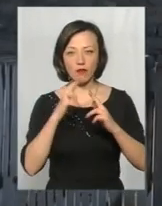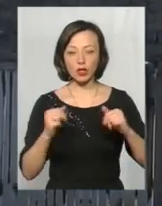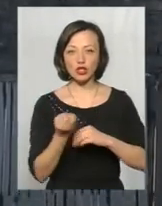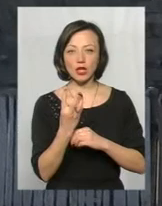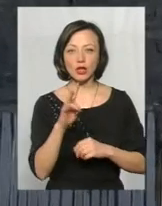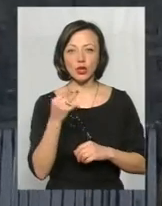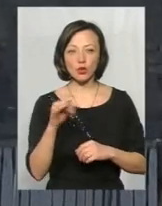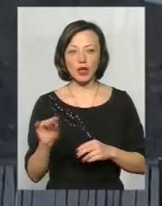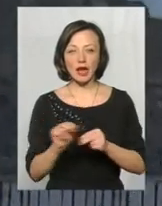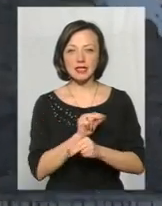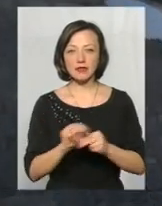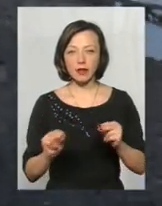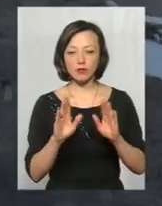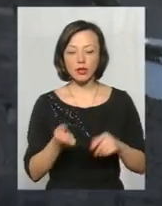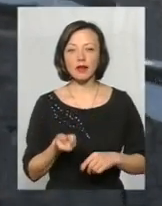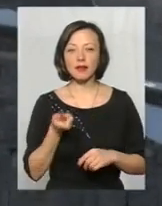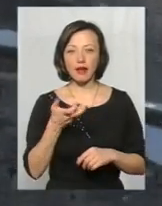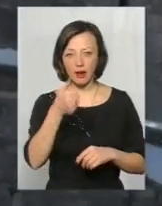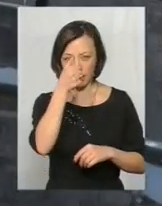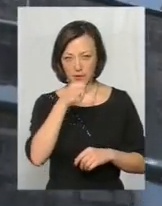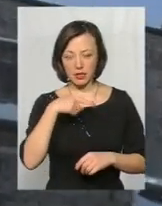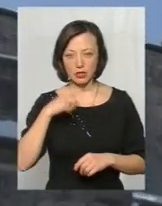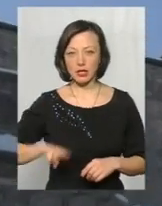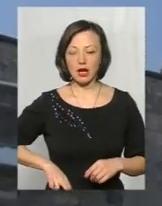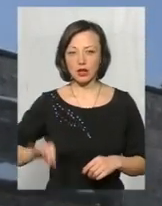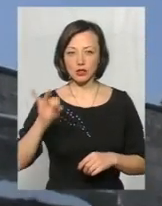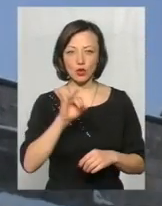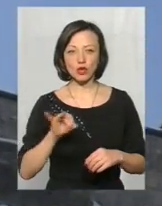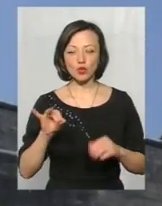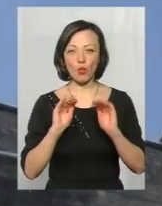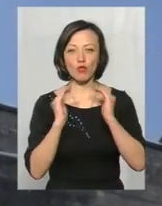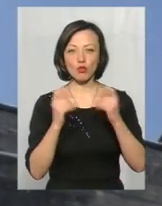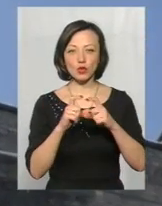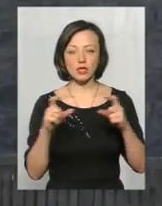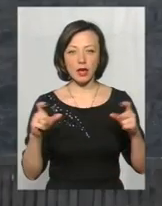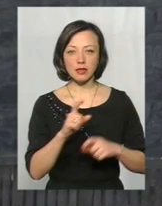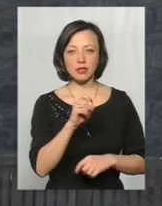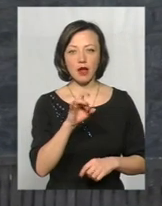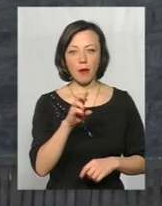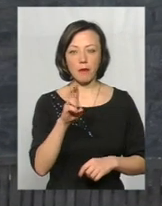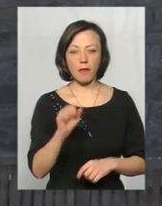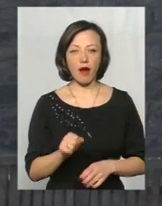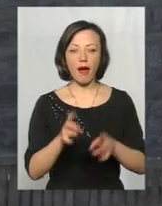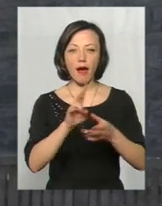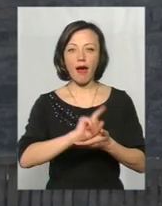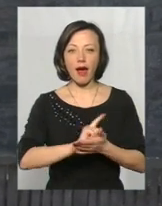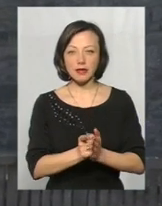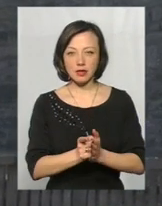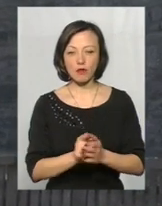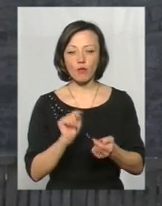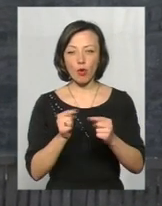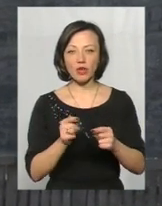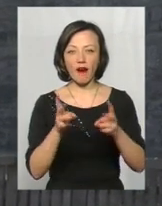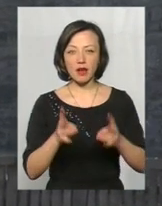Реставрація стіни триватиме декілька місяців, каже директор історичного музею Олександр Заремба. Екстрені протиаварійні роботи на ділянці вже